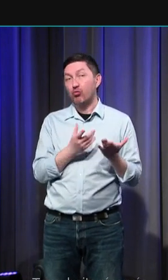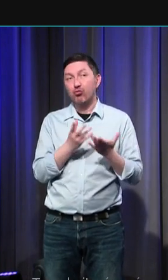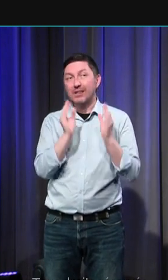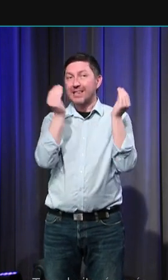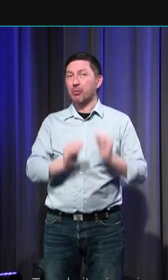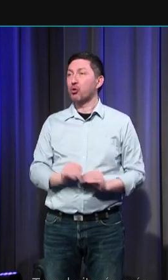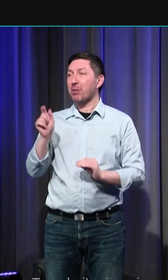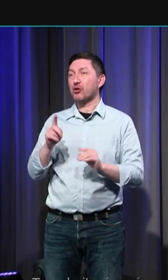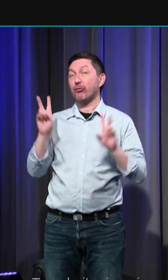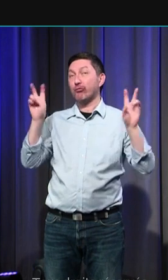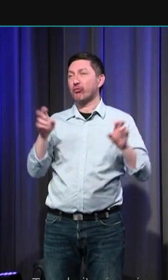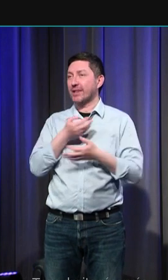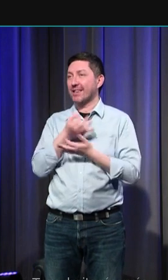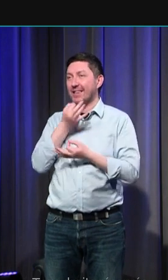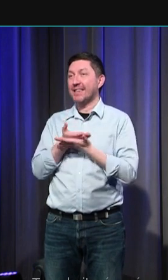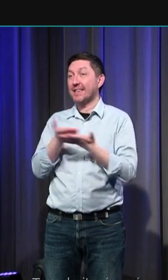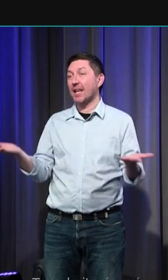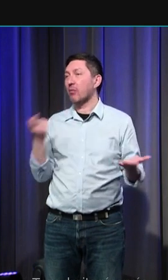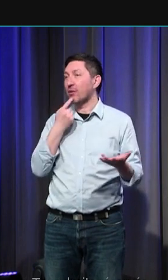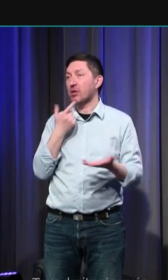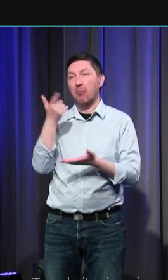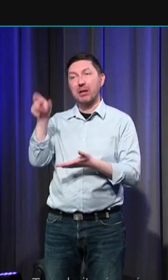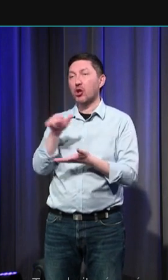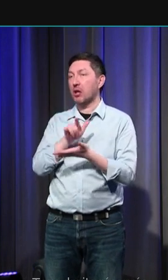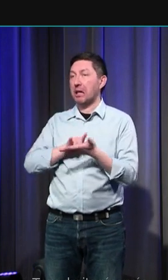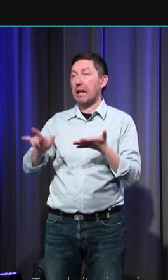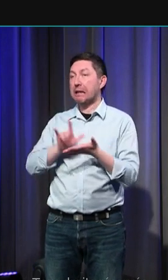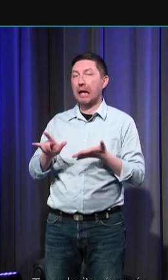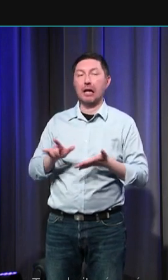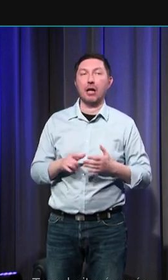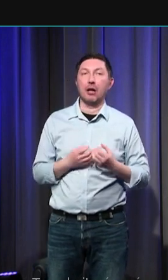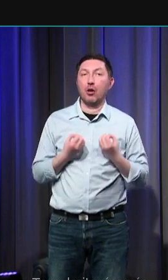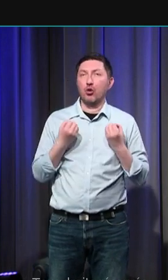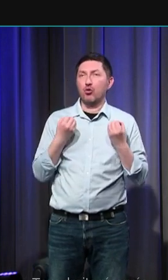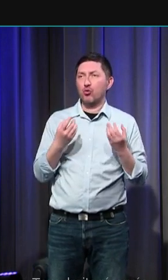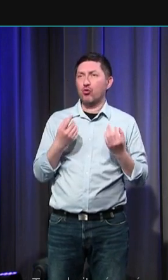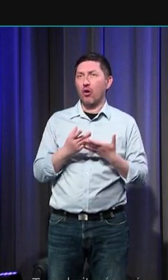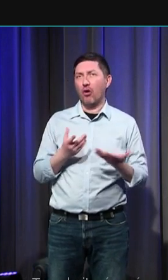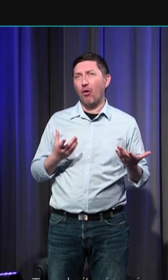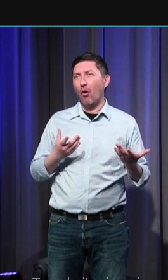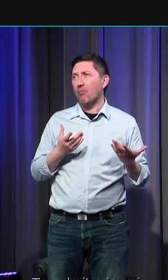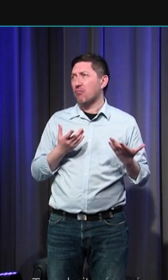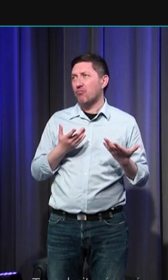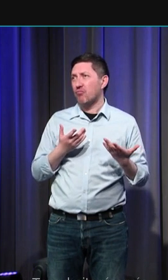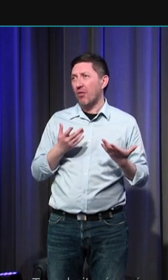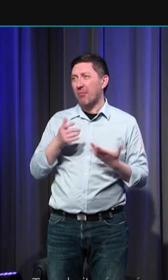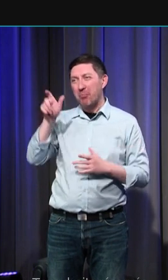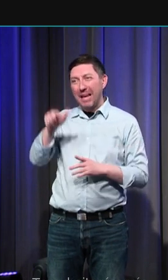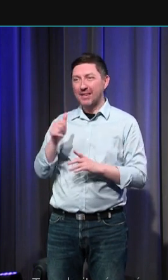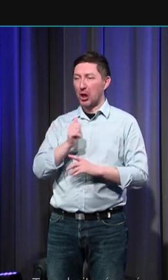ce que les auteurs appellent les simples gens les gens illettrés apparaissent quand même largement incarnées par la foule elles sont rarement